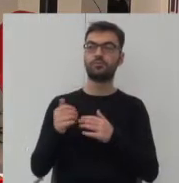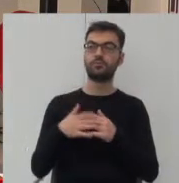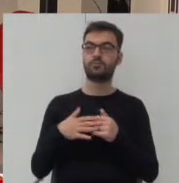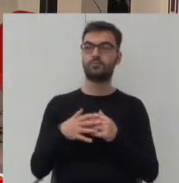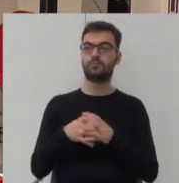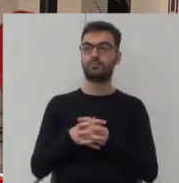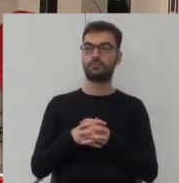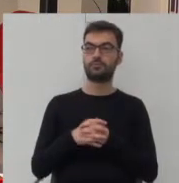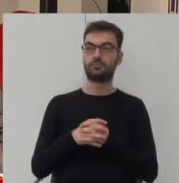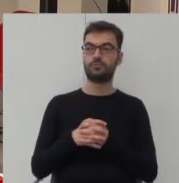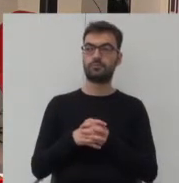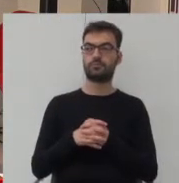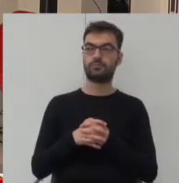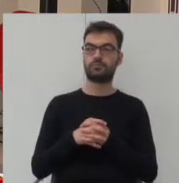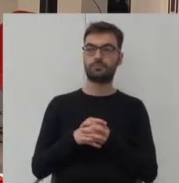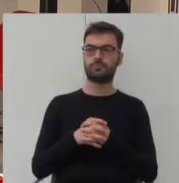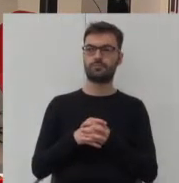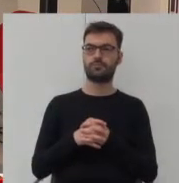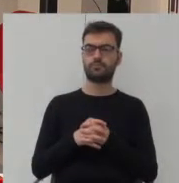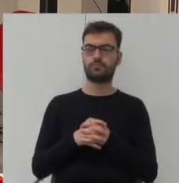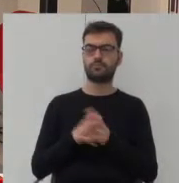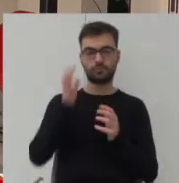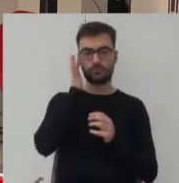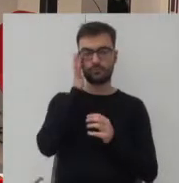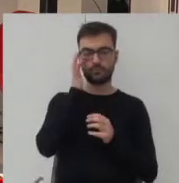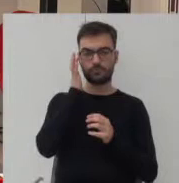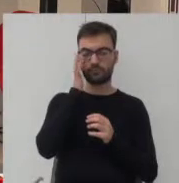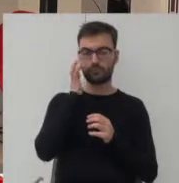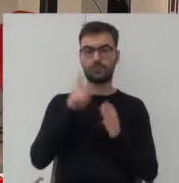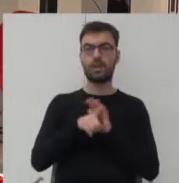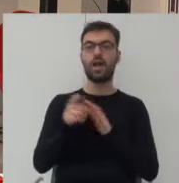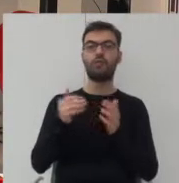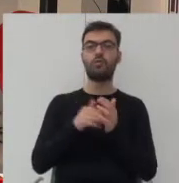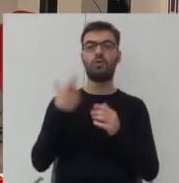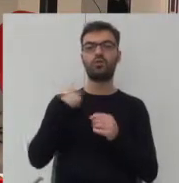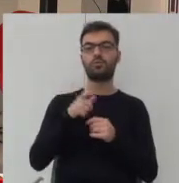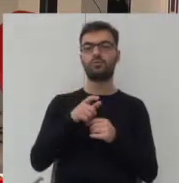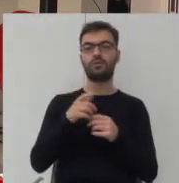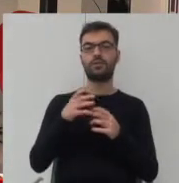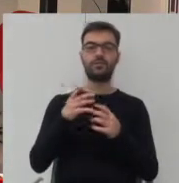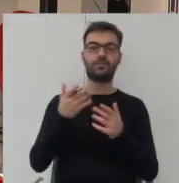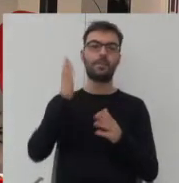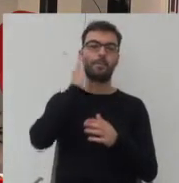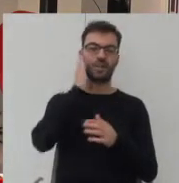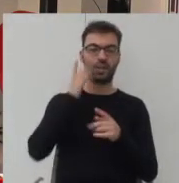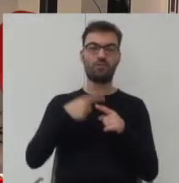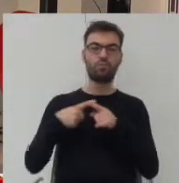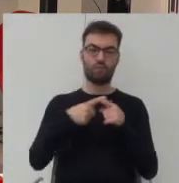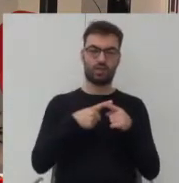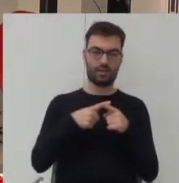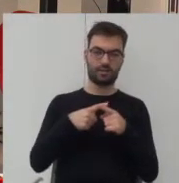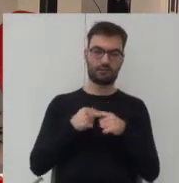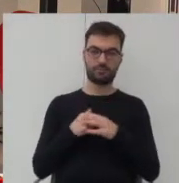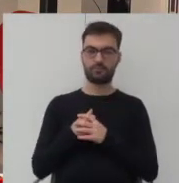potrzeb gnosanszaftu, czyli w takiej ogromnej mieszkaniowej spółdzielni. I